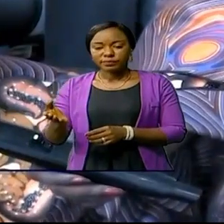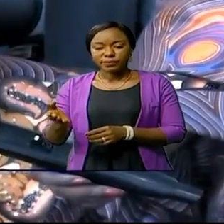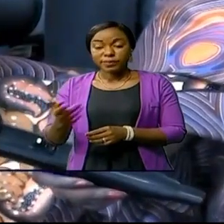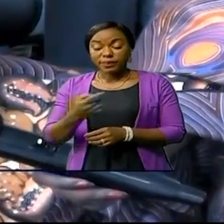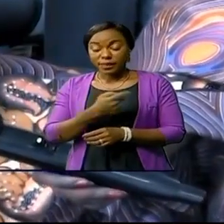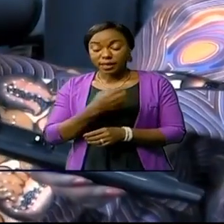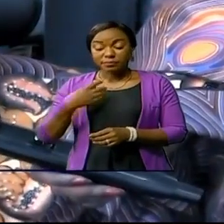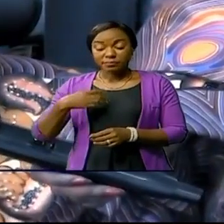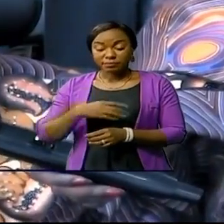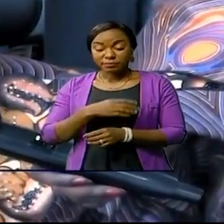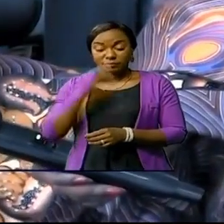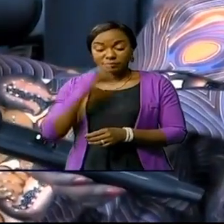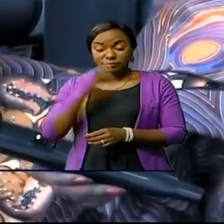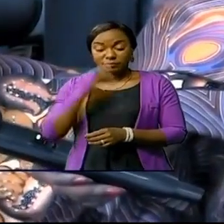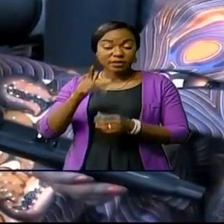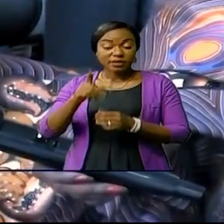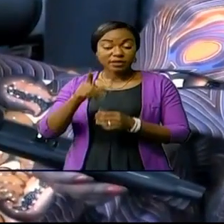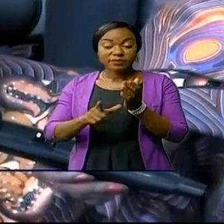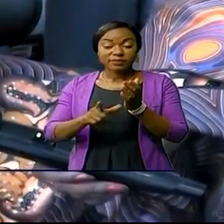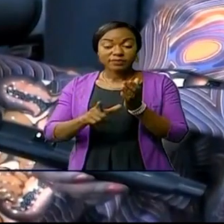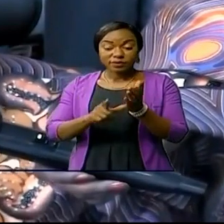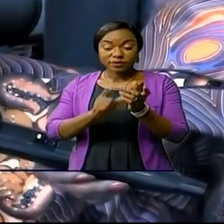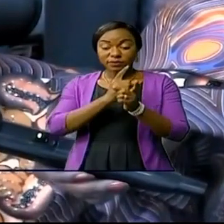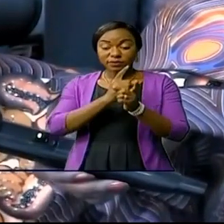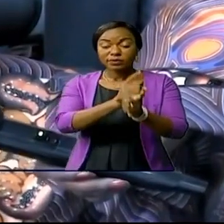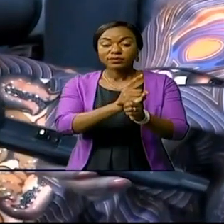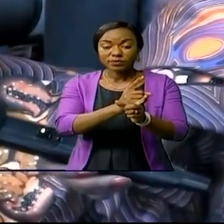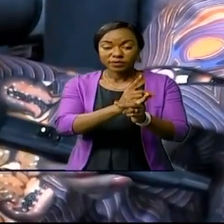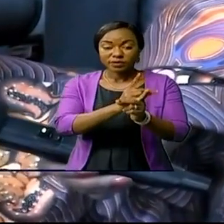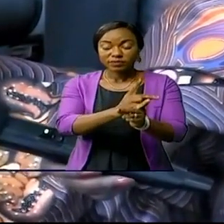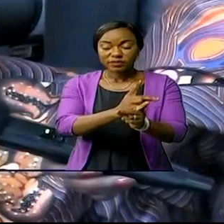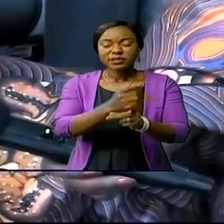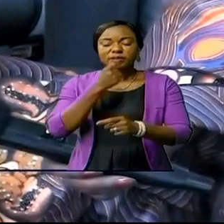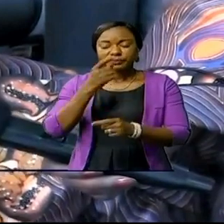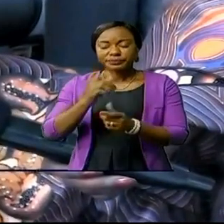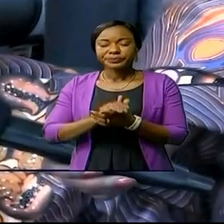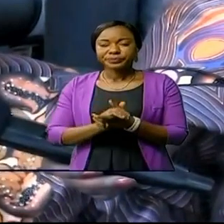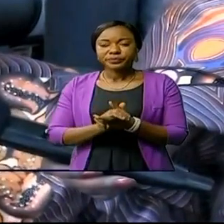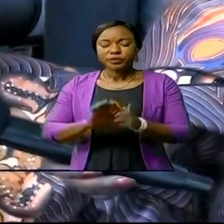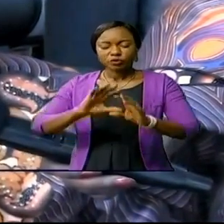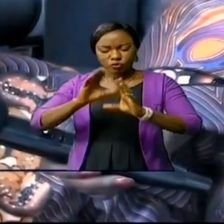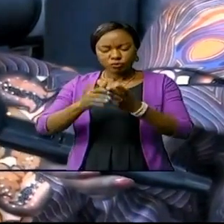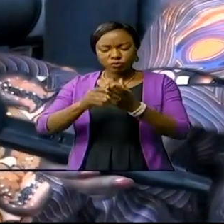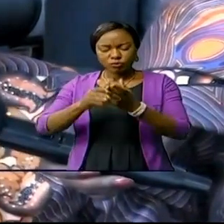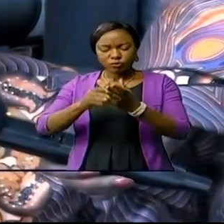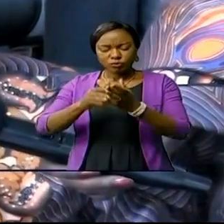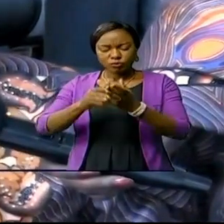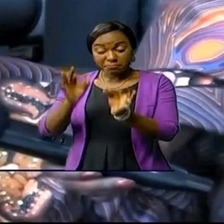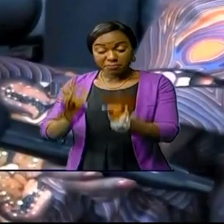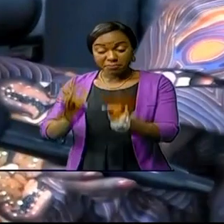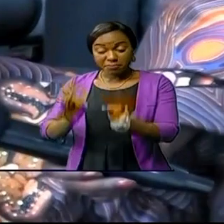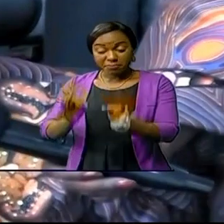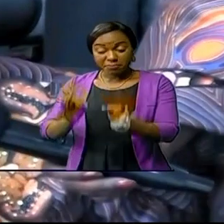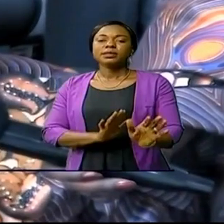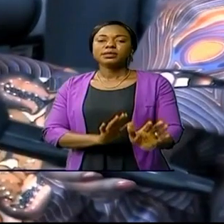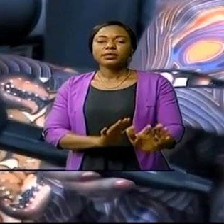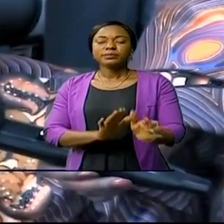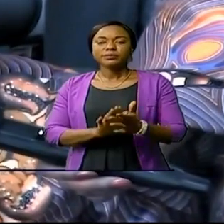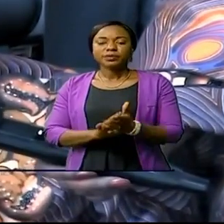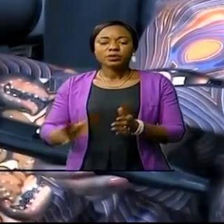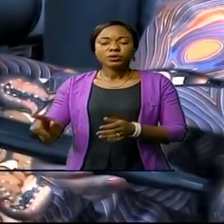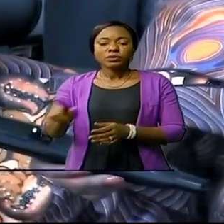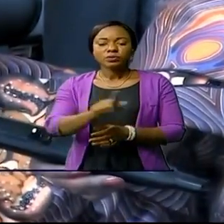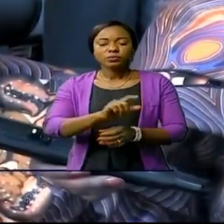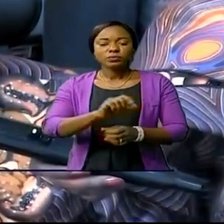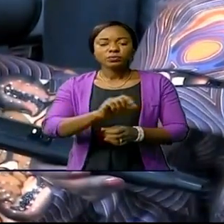donc des tests légaux et réglementaires. Mais en attendant, nous ne